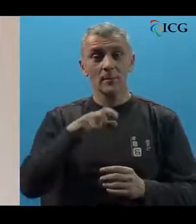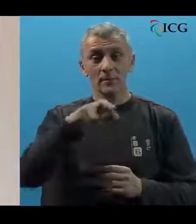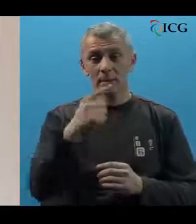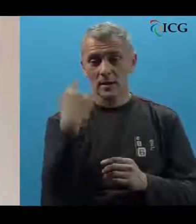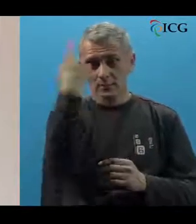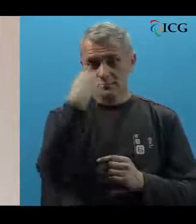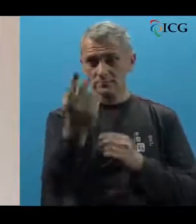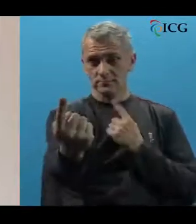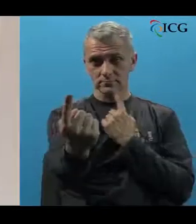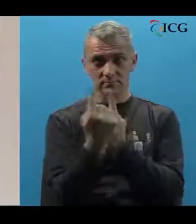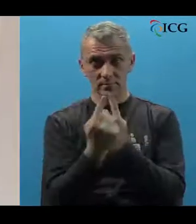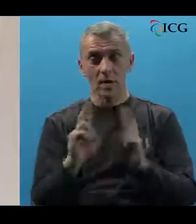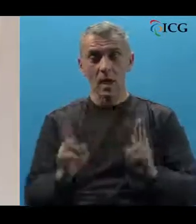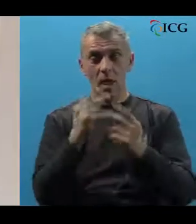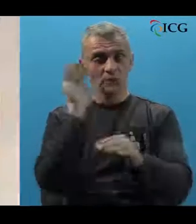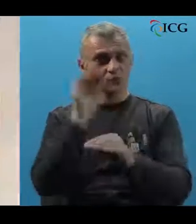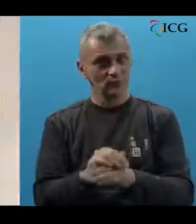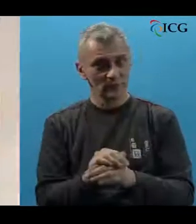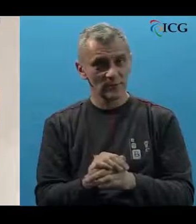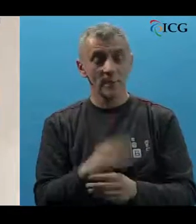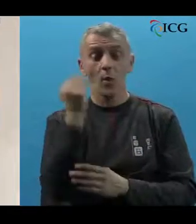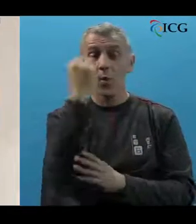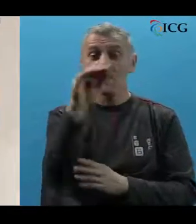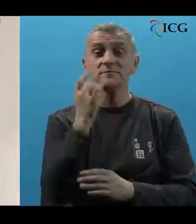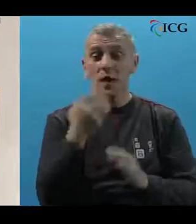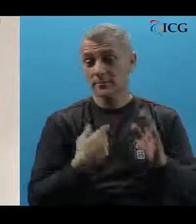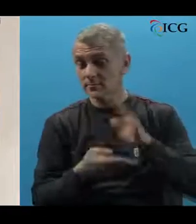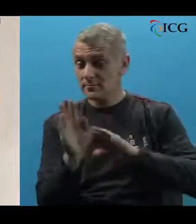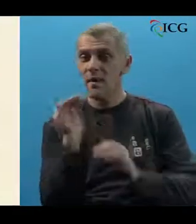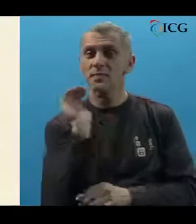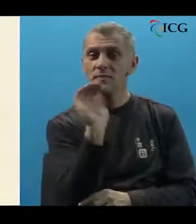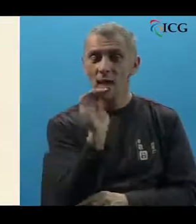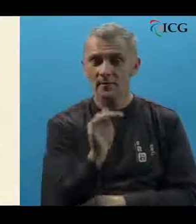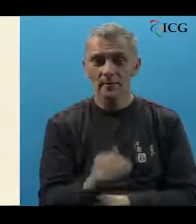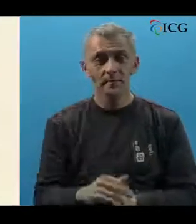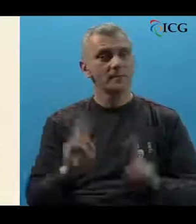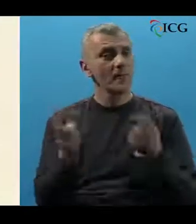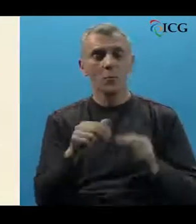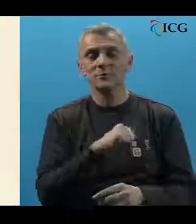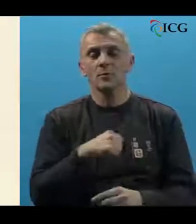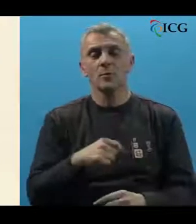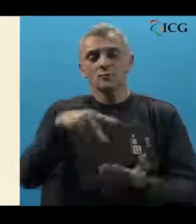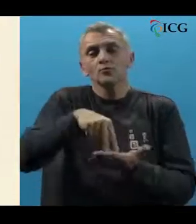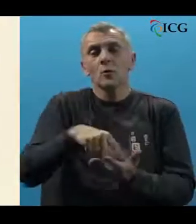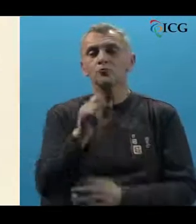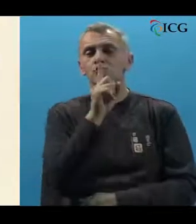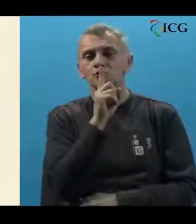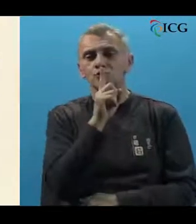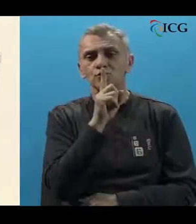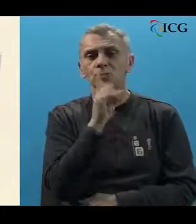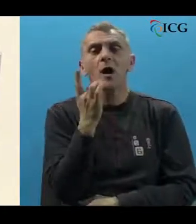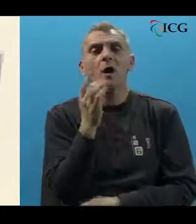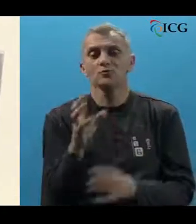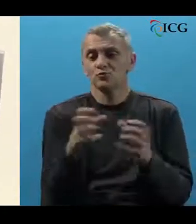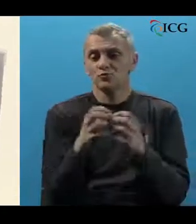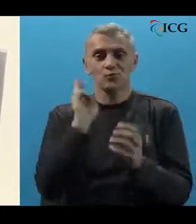sprijeda da te lakše uoči. Obavijesti kada odlaziš. Nemoj samostajati i šutjeti kada se u